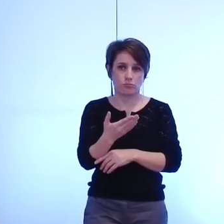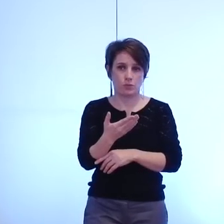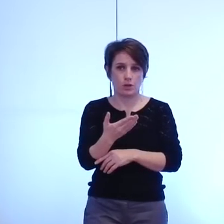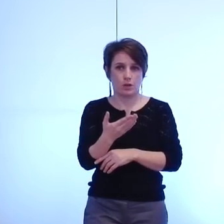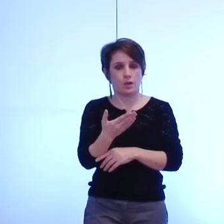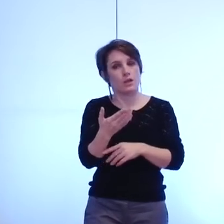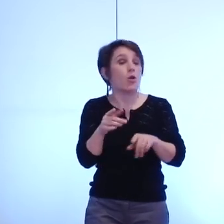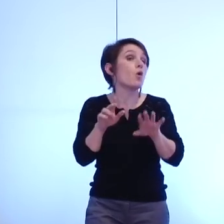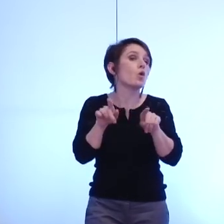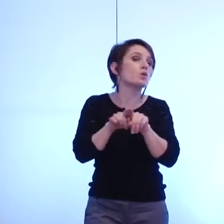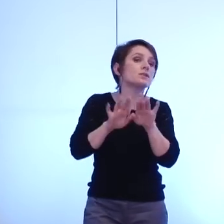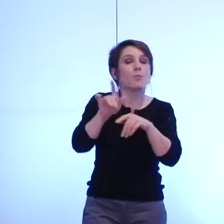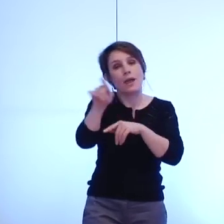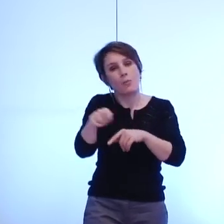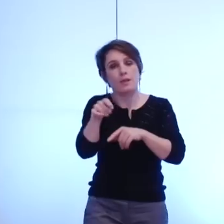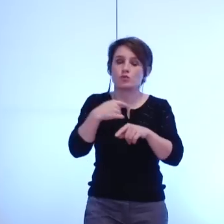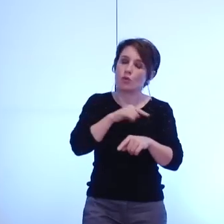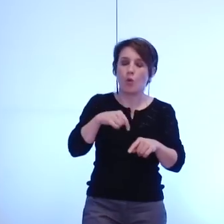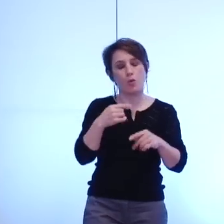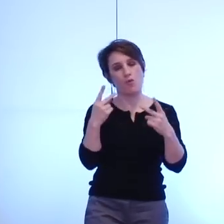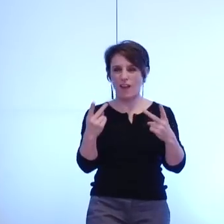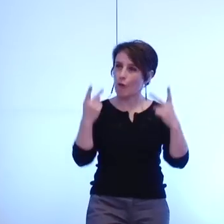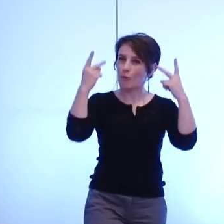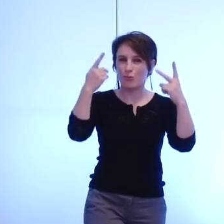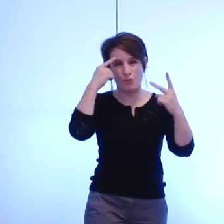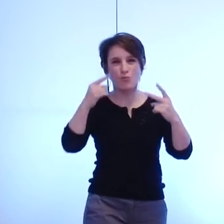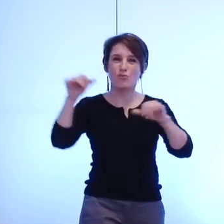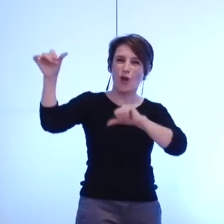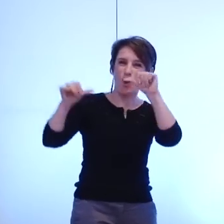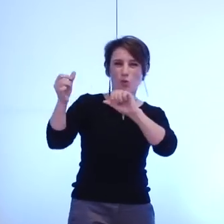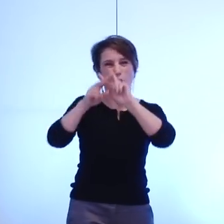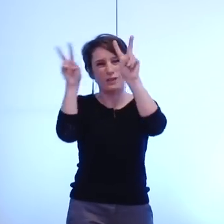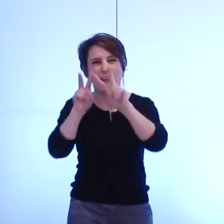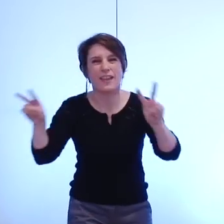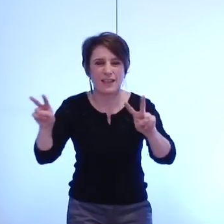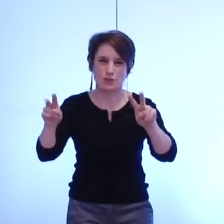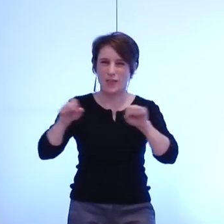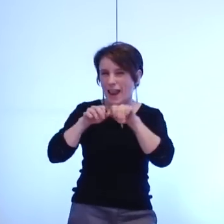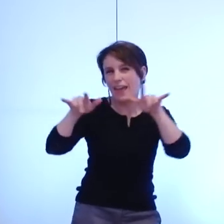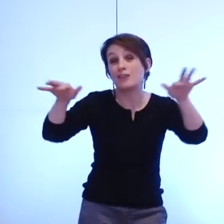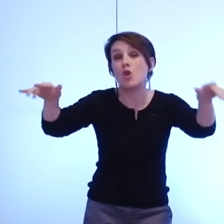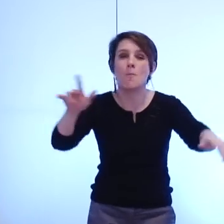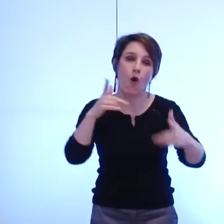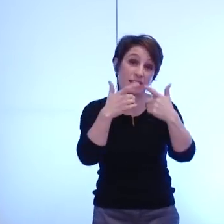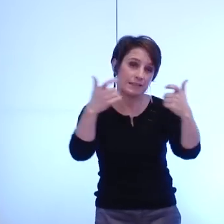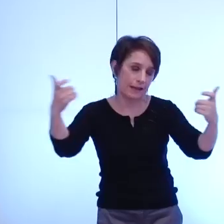concurrence internationale le rayonnement etc. donc un aménagement du territoire qui est fondé sur des pôles de vie multiples qui